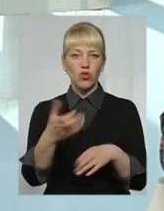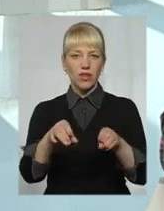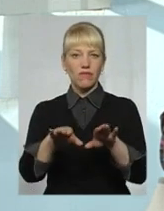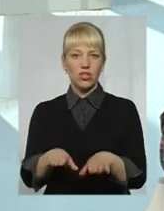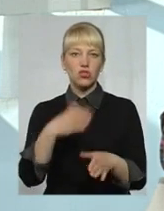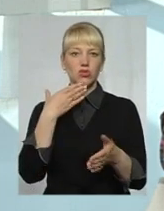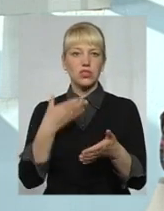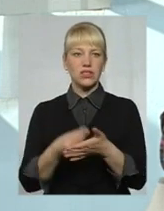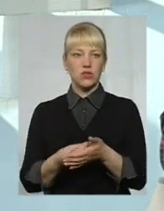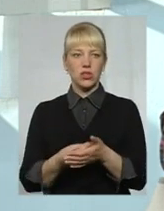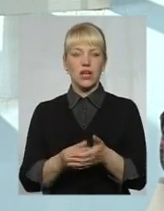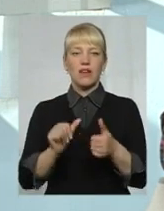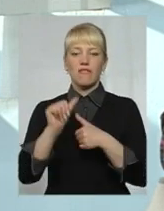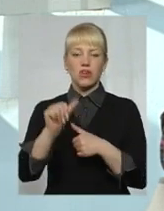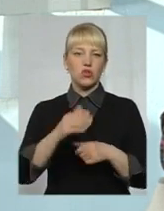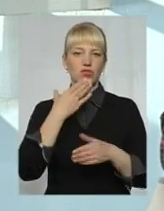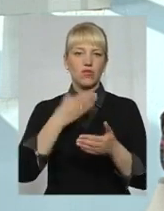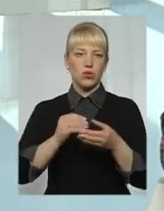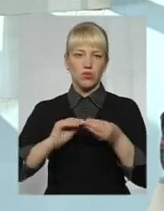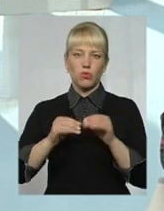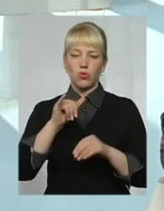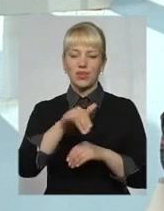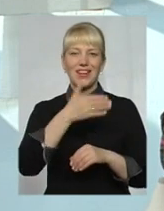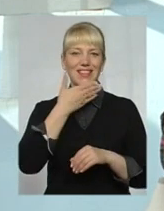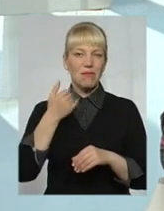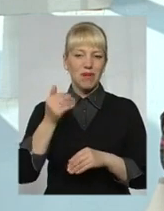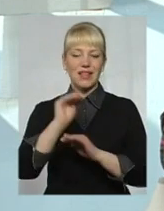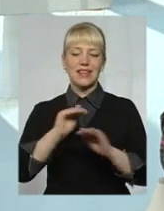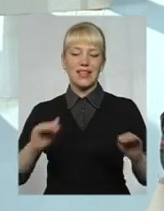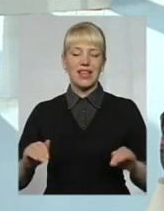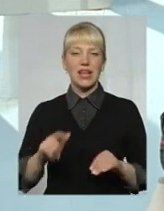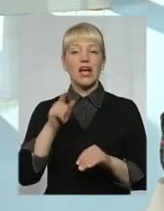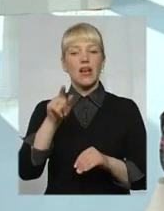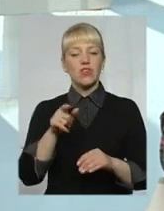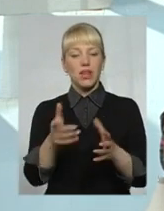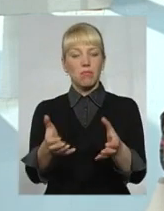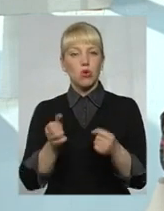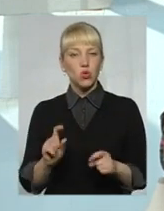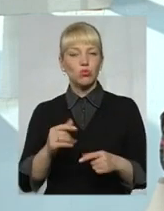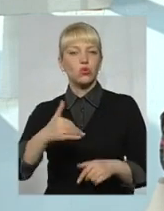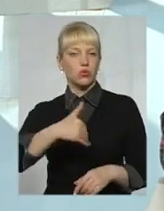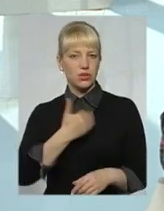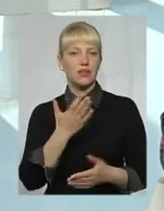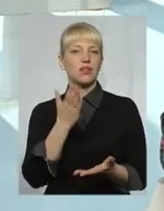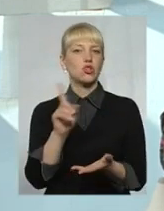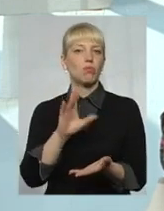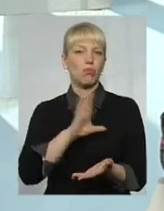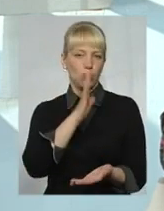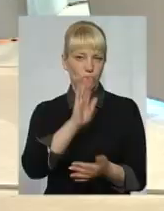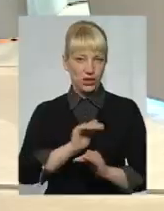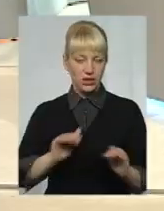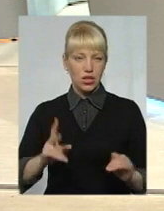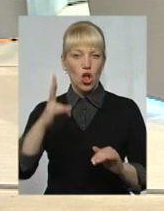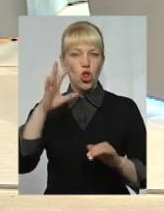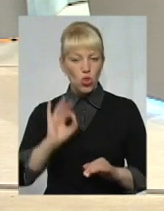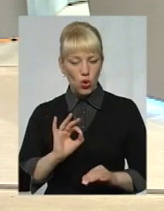виключно свою проблему. В них нема дітей і вони їх беруть, бо вони їх хочуть мати. Однак дати ради